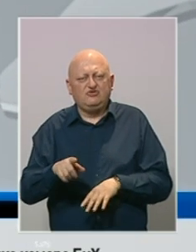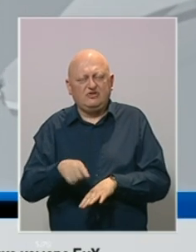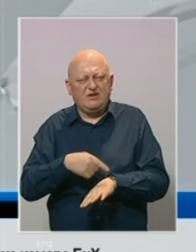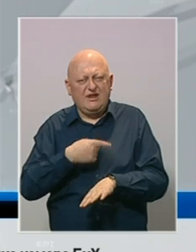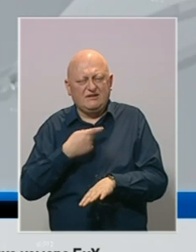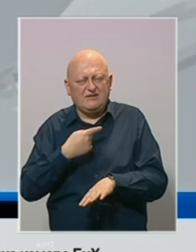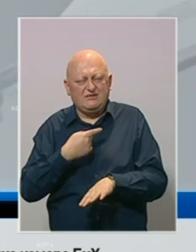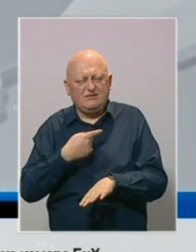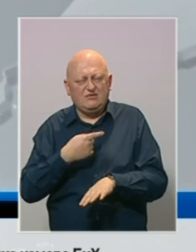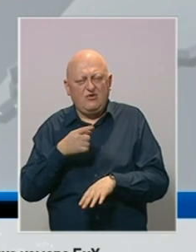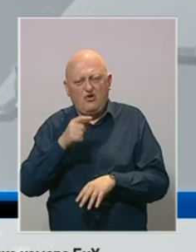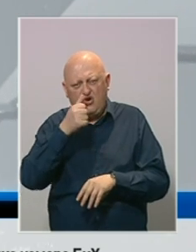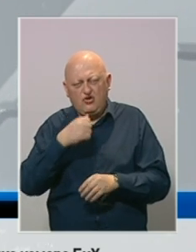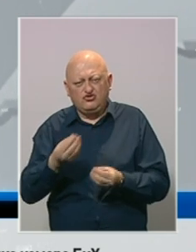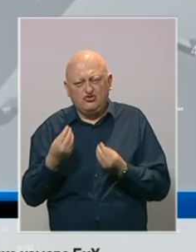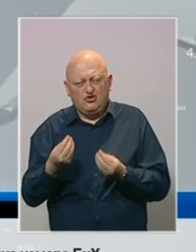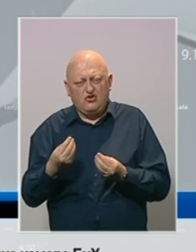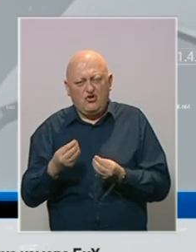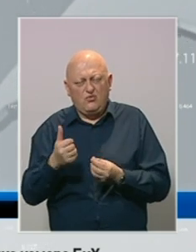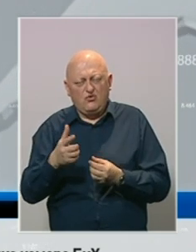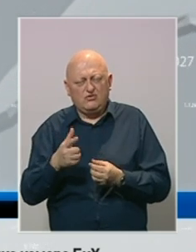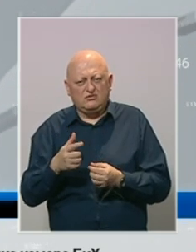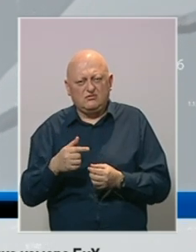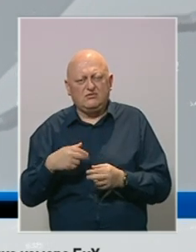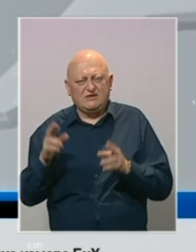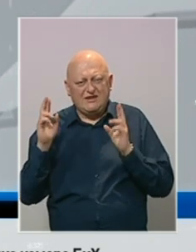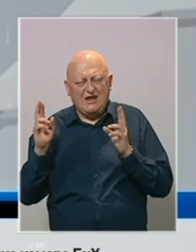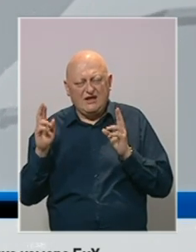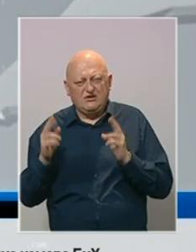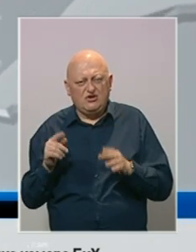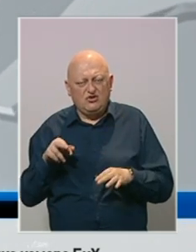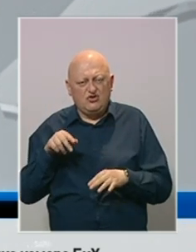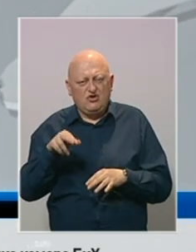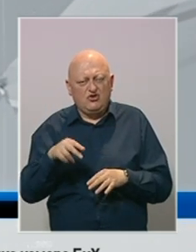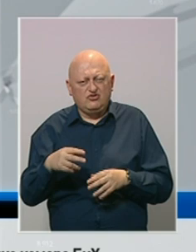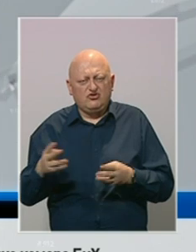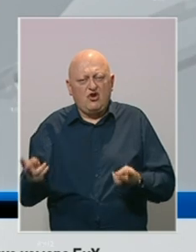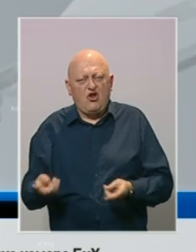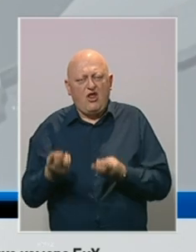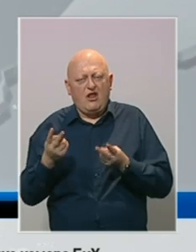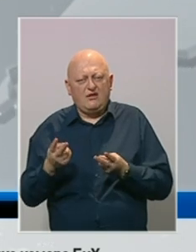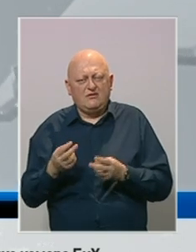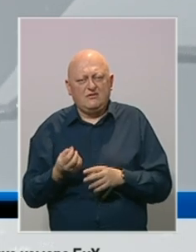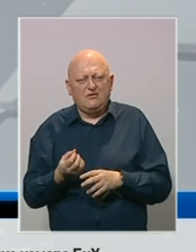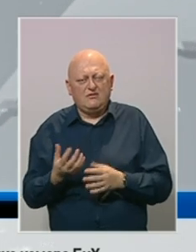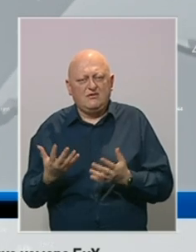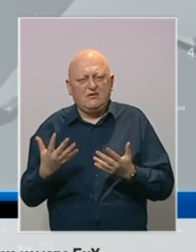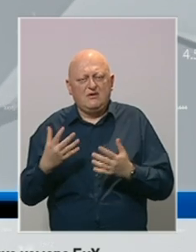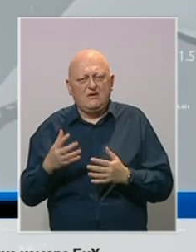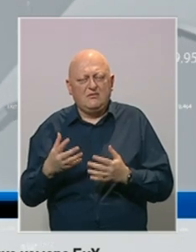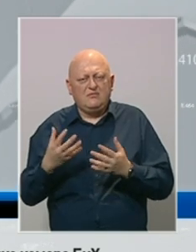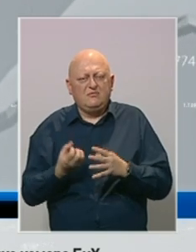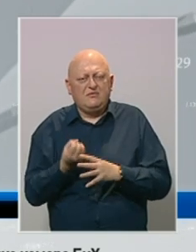nastaviti. Ono što bi dobro bilo i što se nadamo da će doći do rastrećenja privrede u smislu